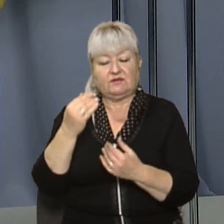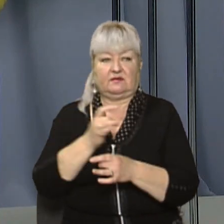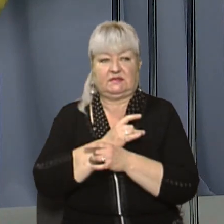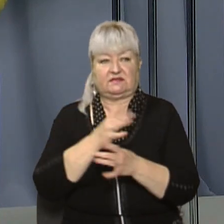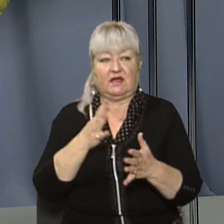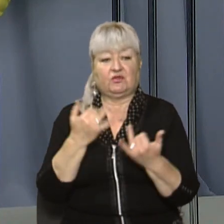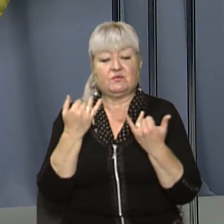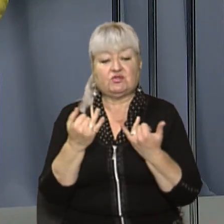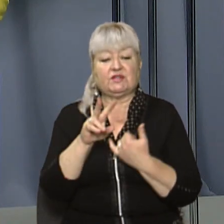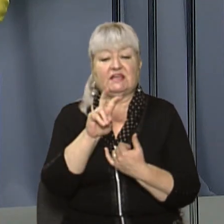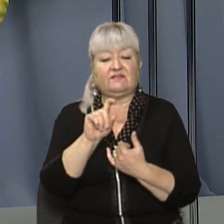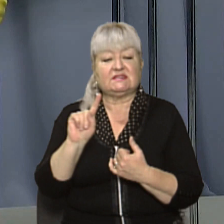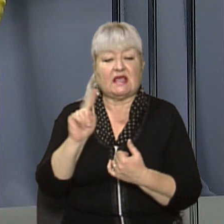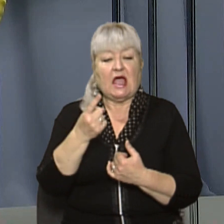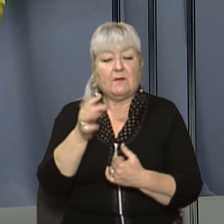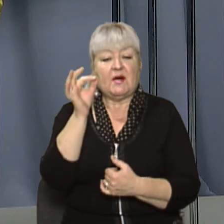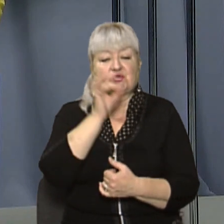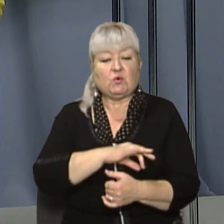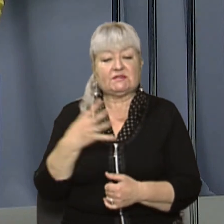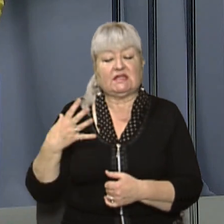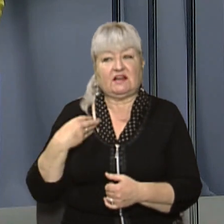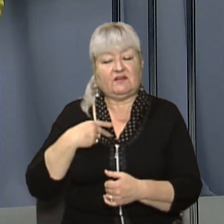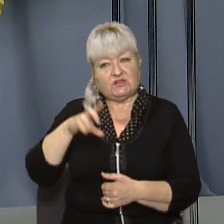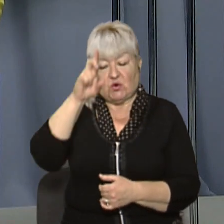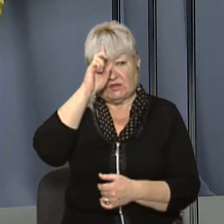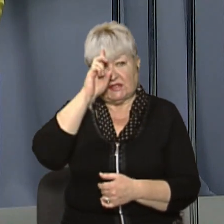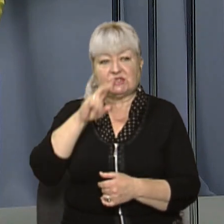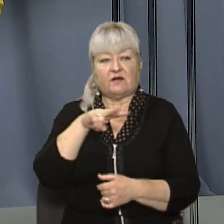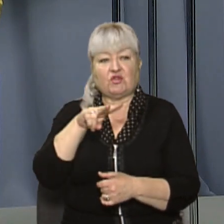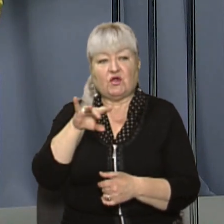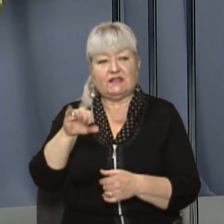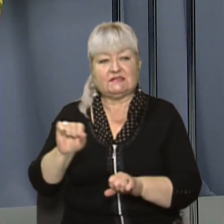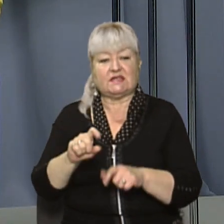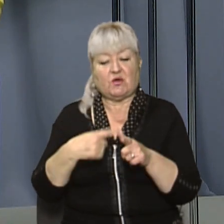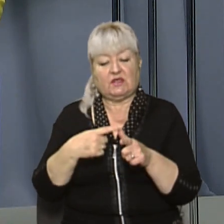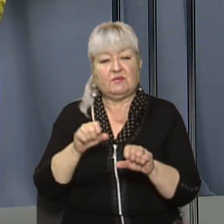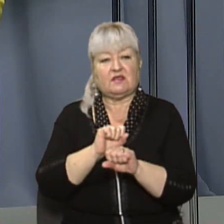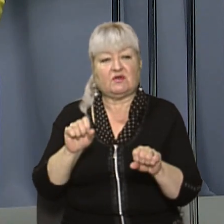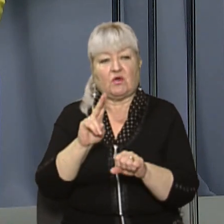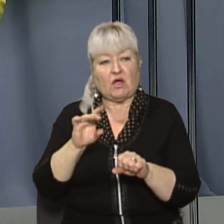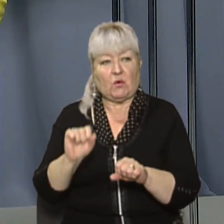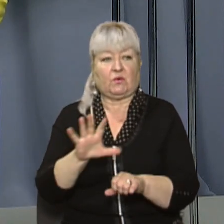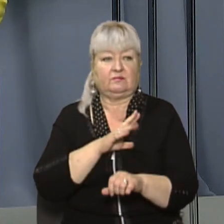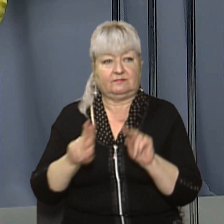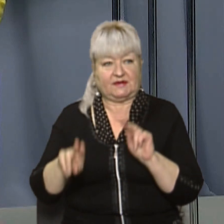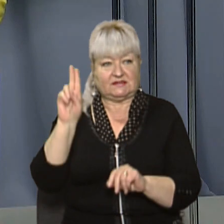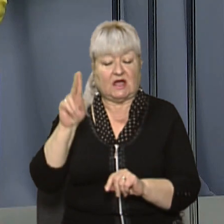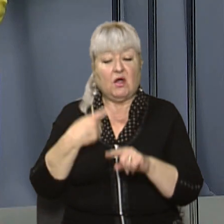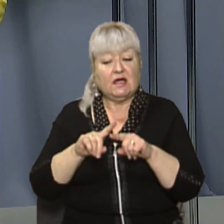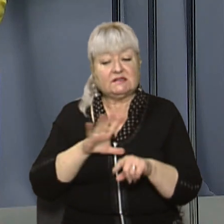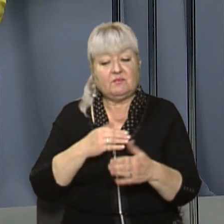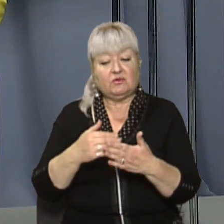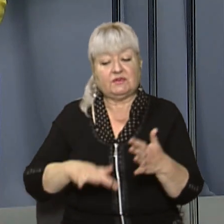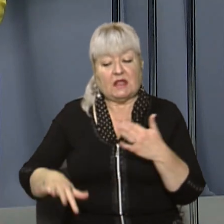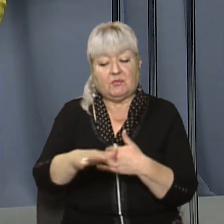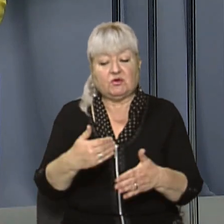Сьогодні дві сотні першокурсників Львівського державного ліцею імені Героїв Крут склали присягу. Відбулося це на площі перед пам